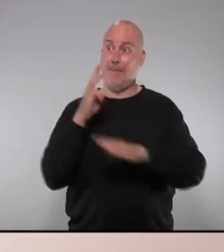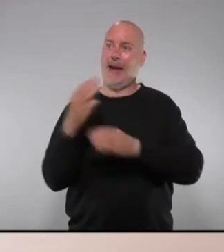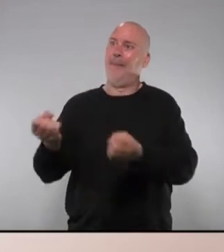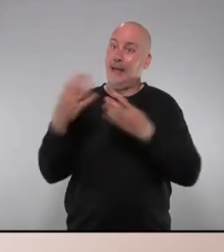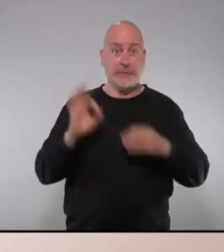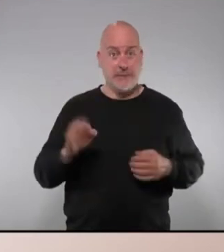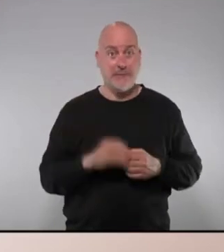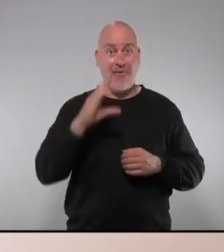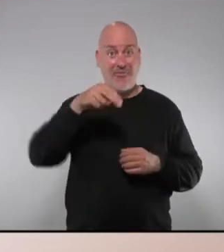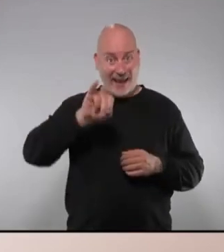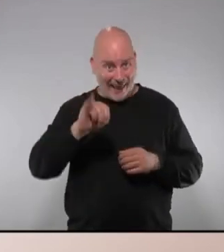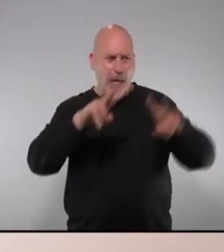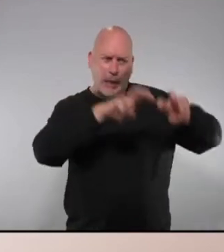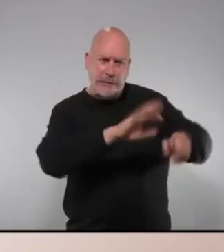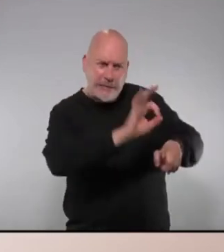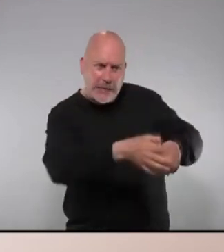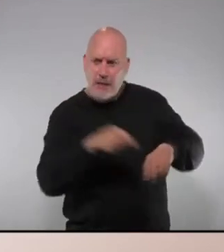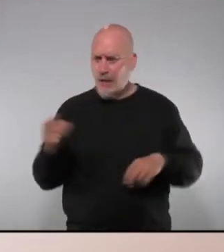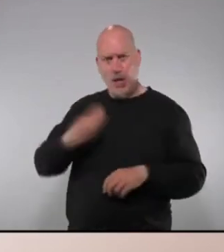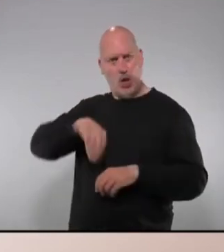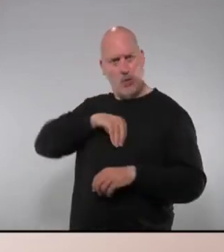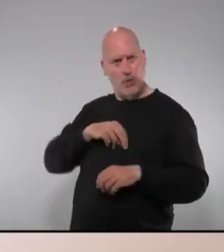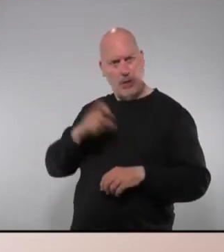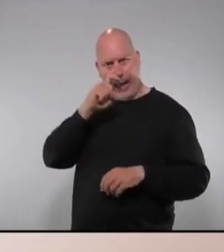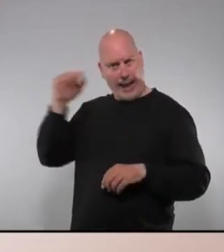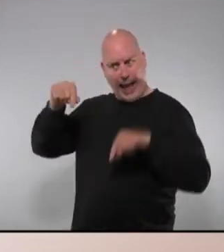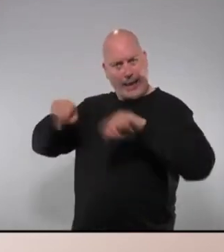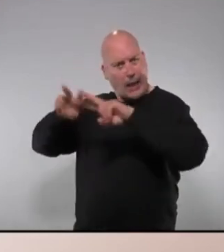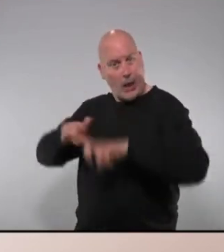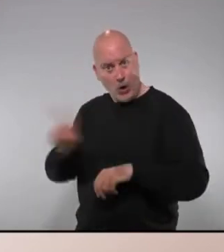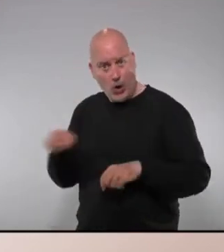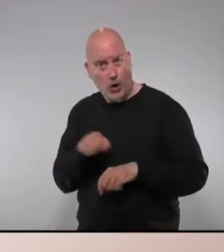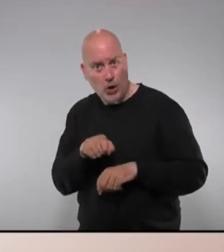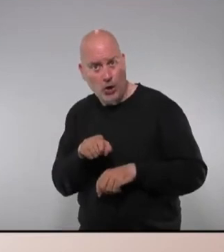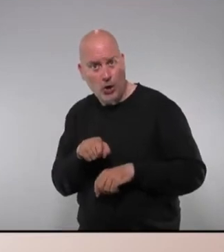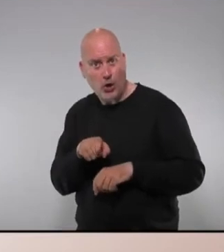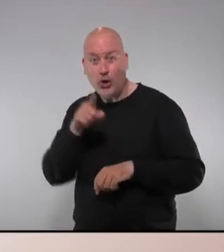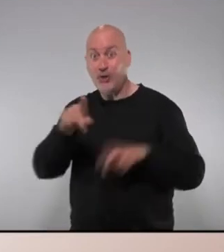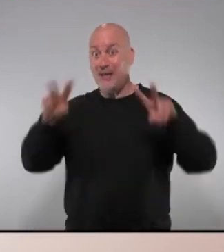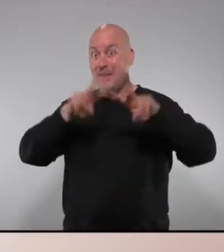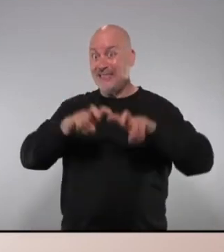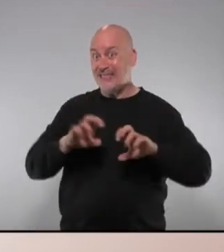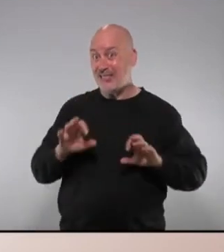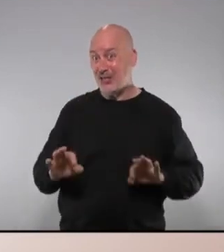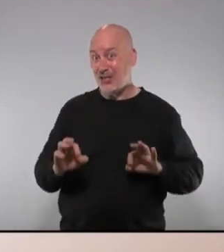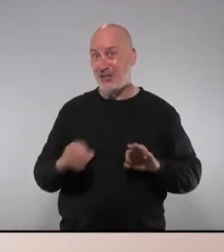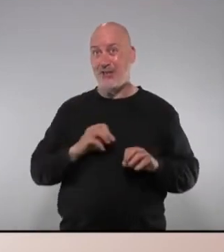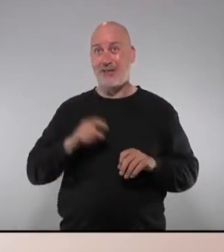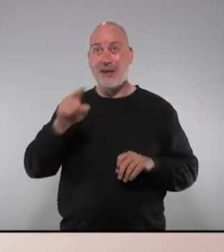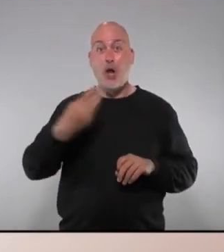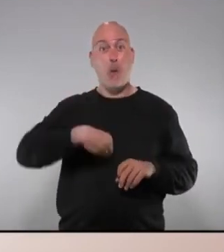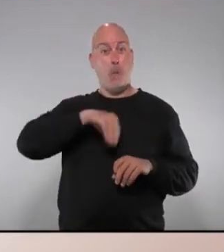investigar el CNI i no volen investigar la gent gran mort a les residències perquè han reduït la investigació parlamentària dels morts a les